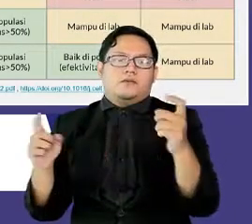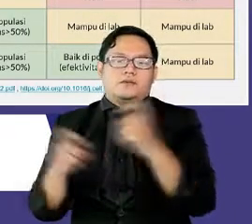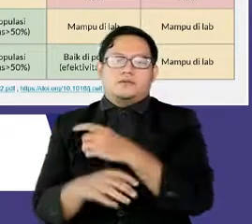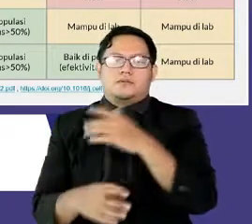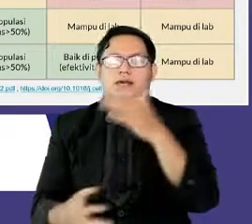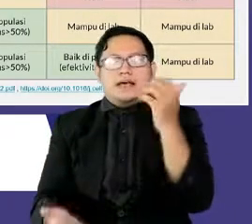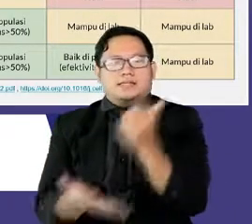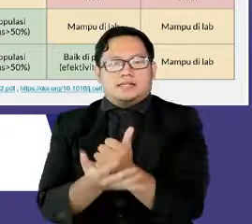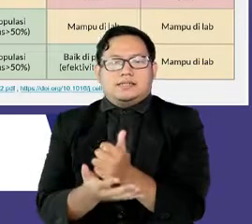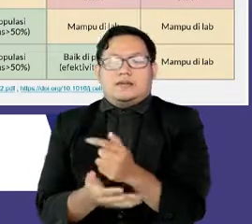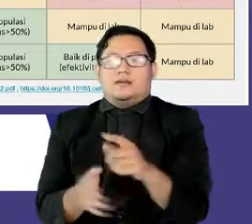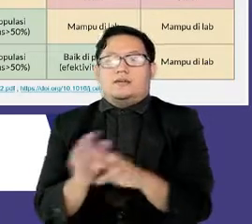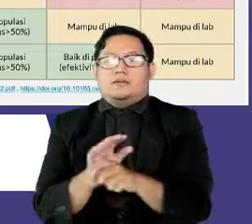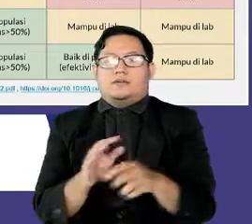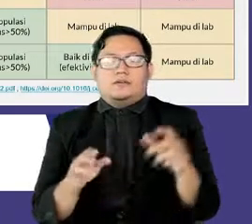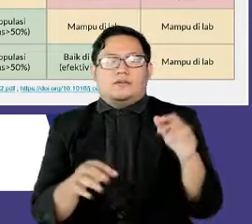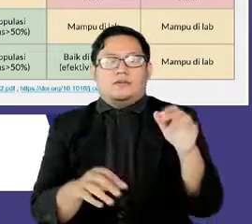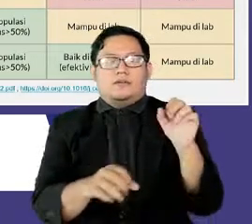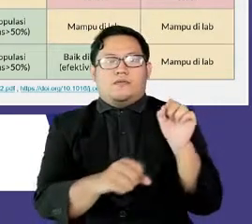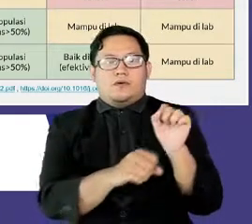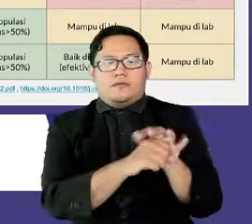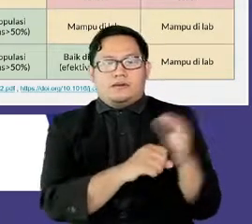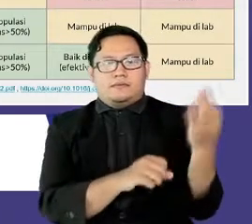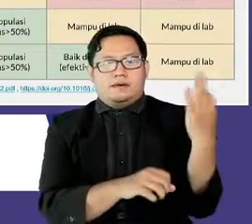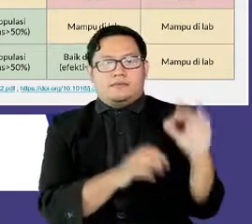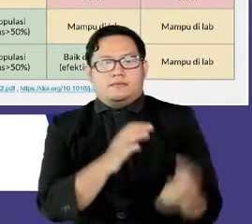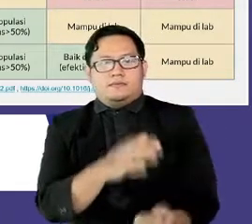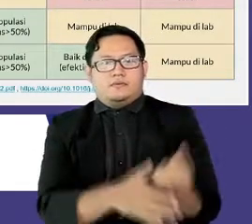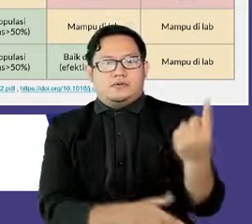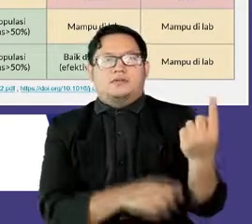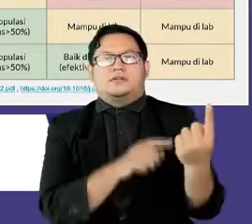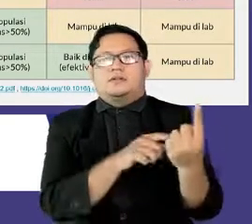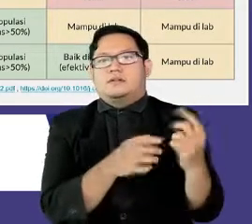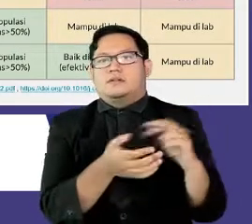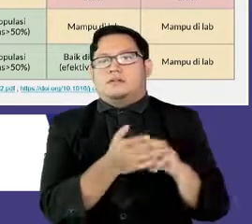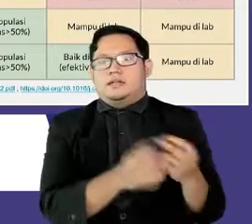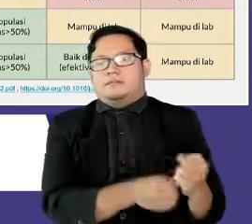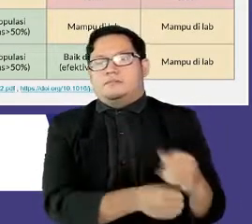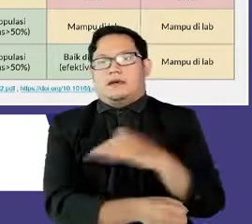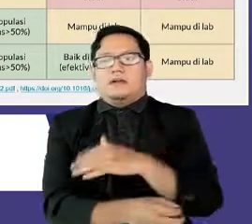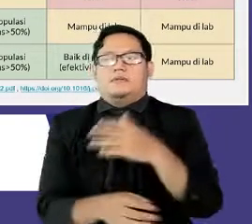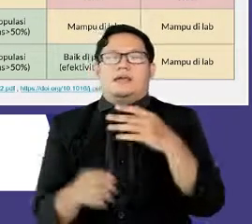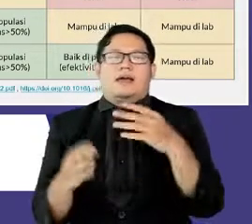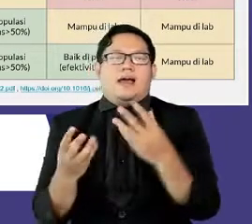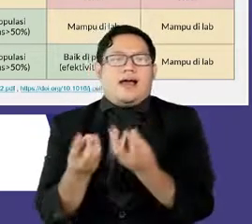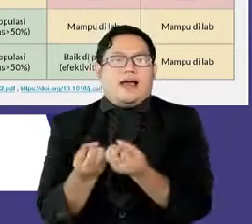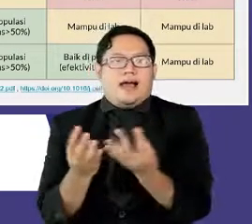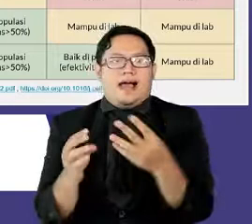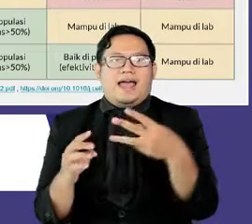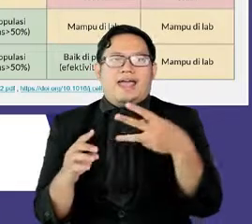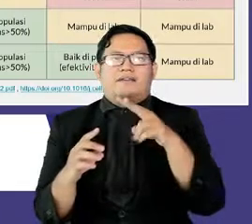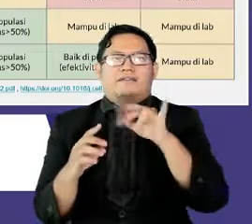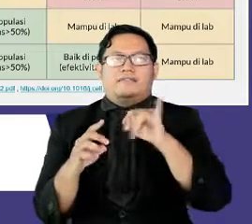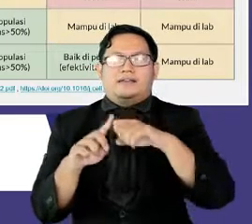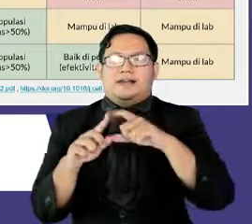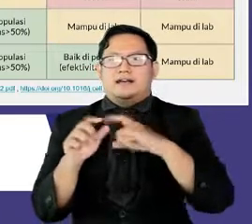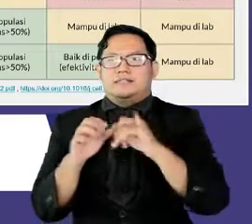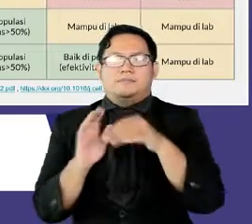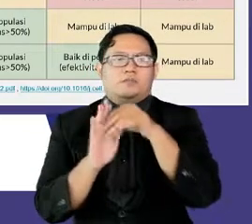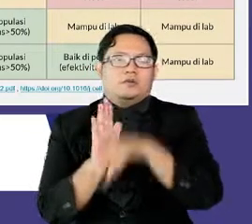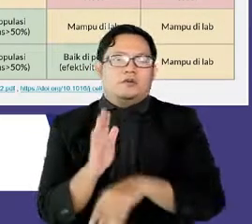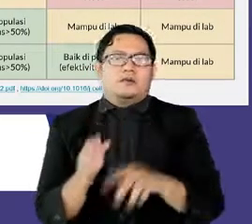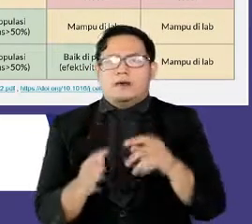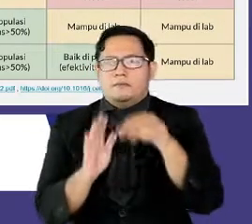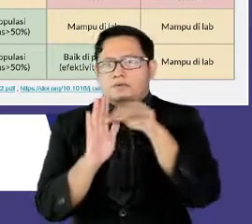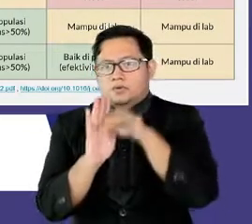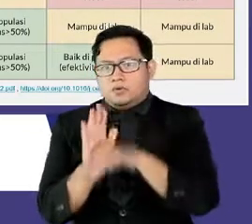munculnya varian baru berpotensi untuk menurunkan angka efikasi yang telah dikeluarkan. Meski menurun, masyarakat